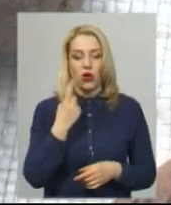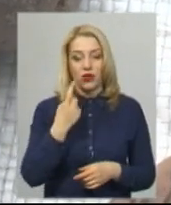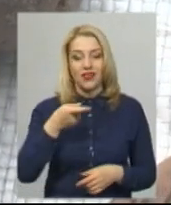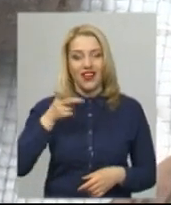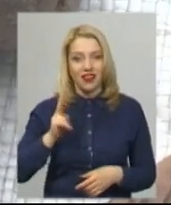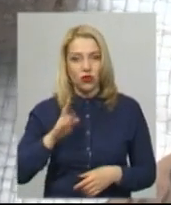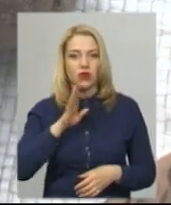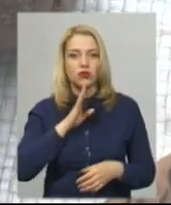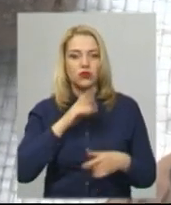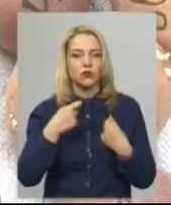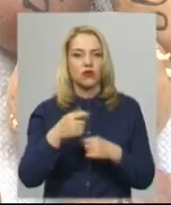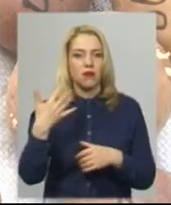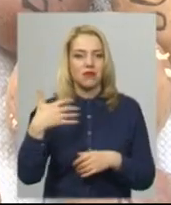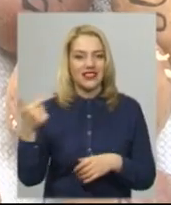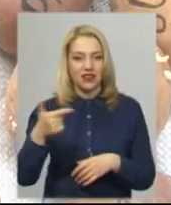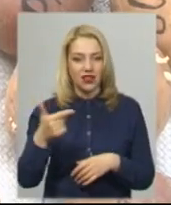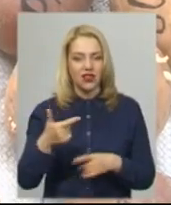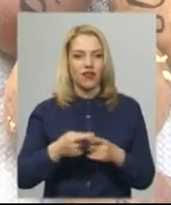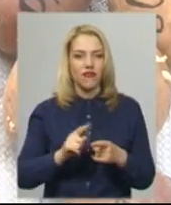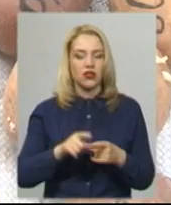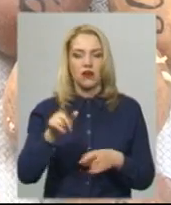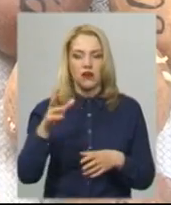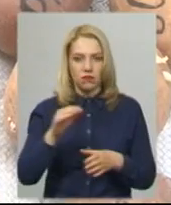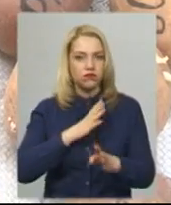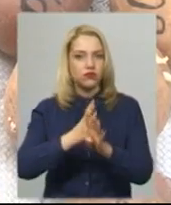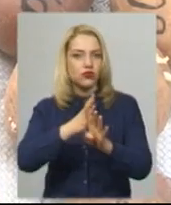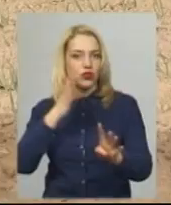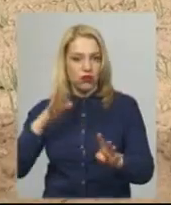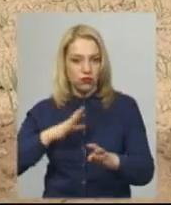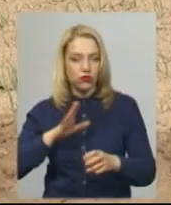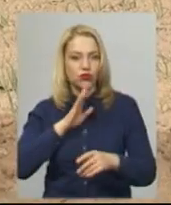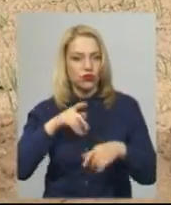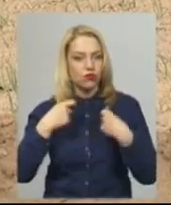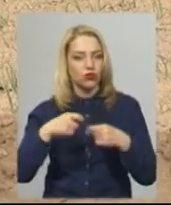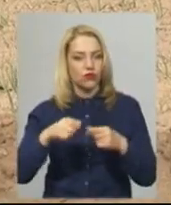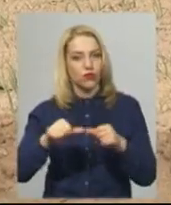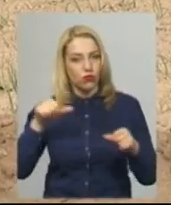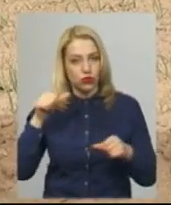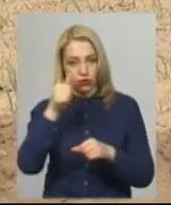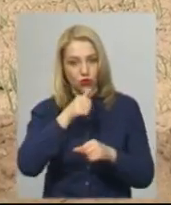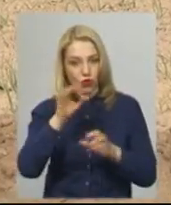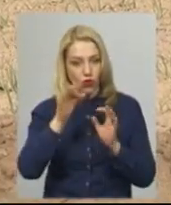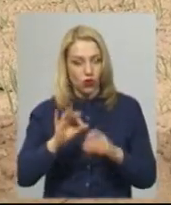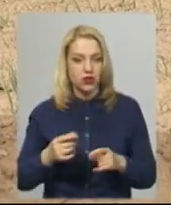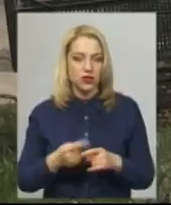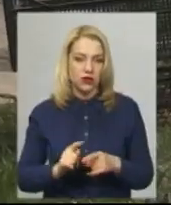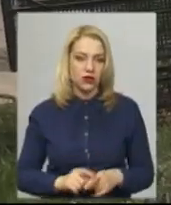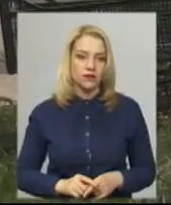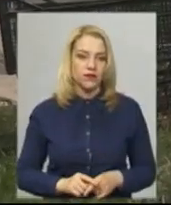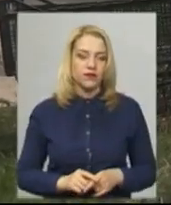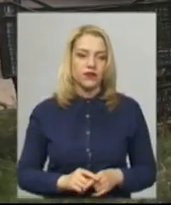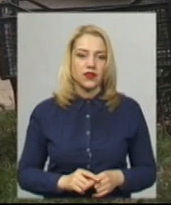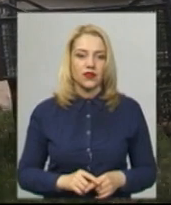50 гривень, і до її ядки стояла черга. Цього року дачниця вирішила зменшити площі під бульбою наполовину, бо тяжко нароблялася.